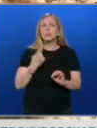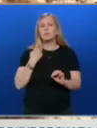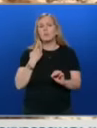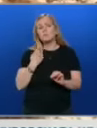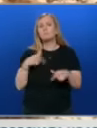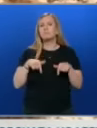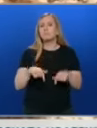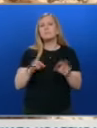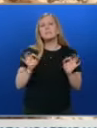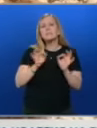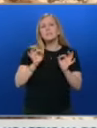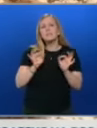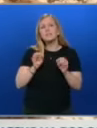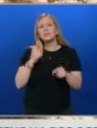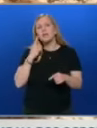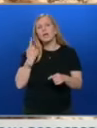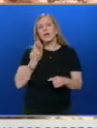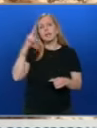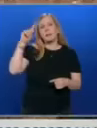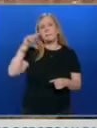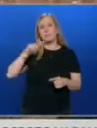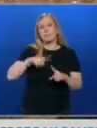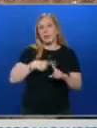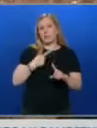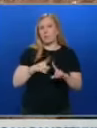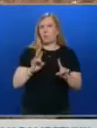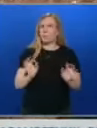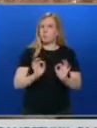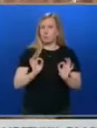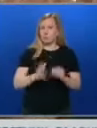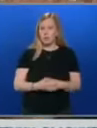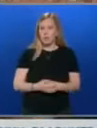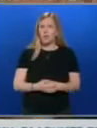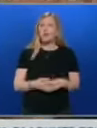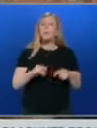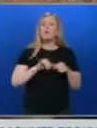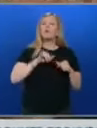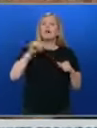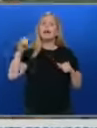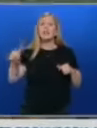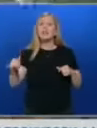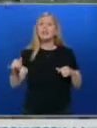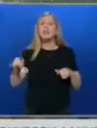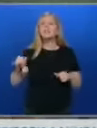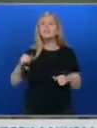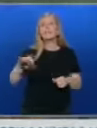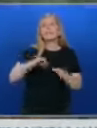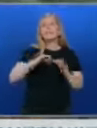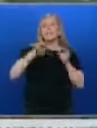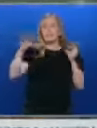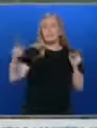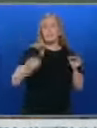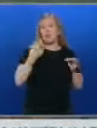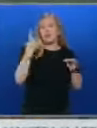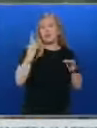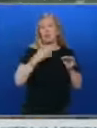-специфичен, те ще бъдат изследвани веднъж месечно. В по-далечните точки морската вода ще се изследва на разстояние около километъри